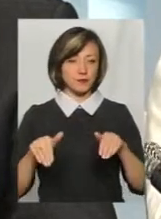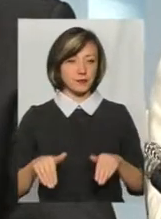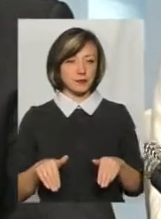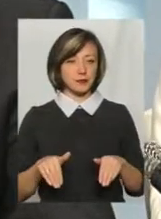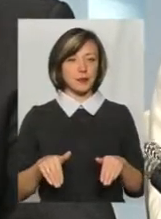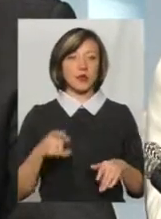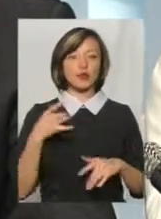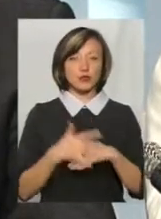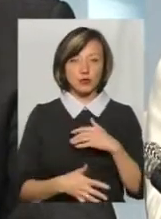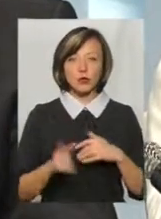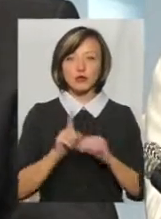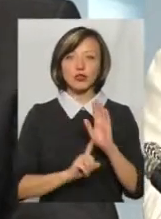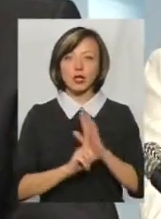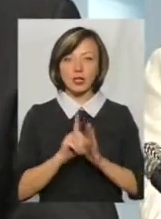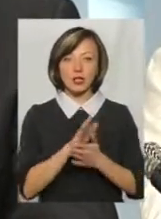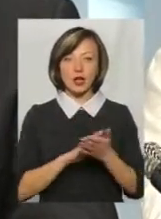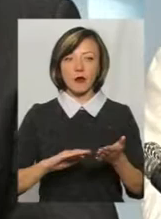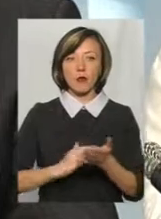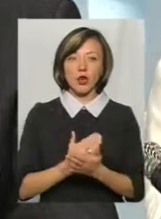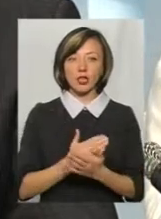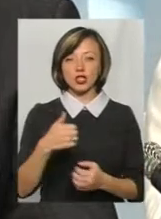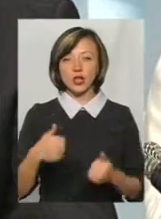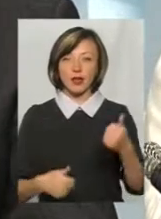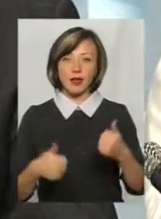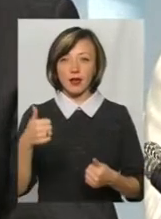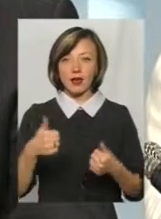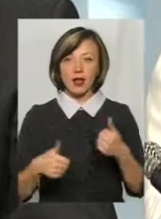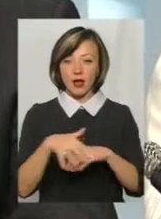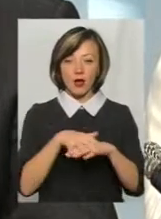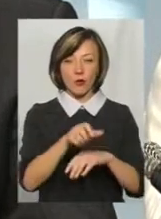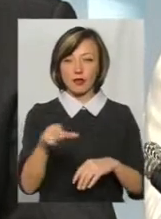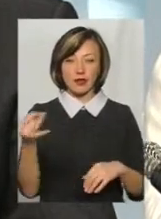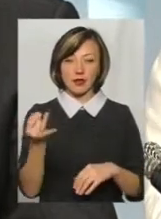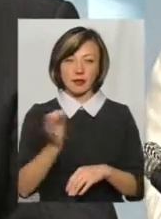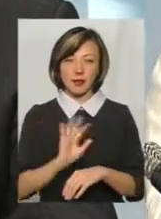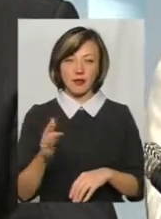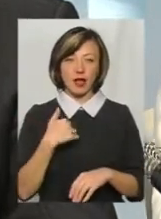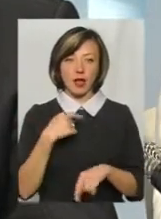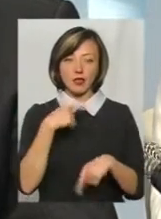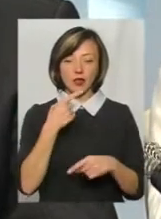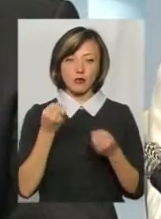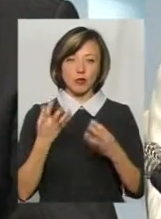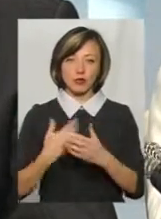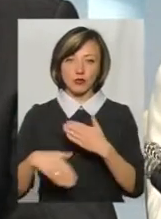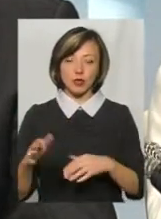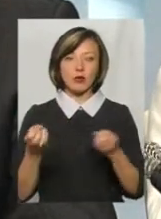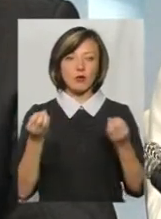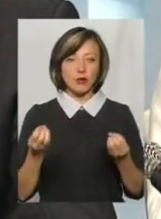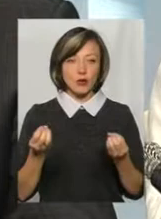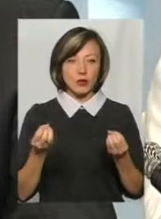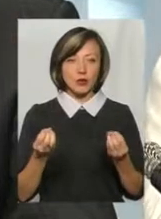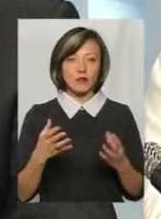що, ну, зрозуміло, що почалися вже далі політичні ігри, які громадськість абсолютно не цікавлять. Тому я не скажу, що просто пішли. Просто